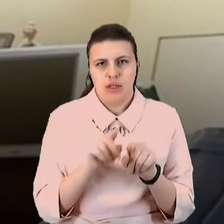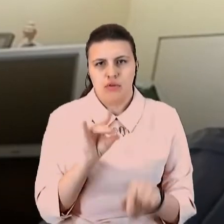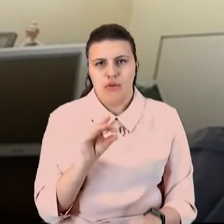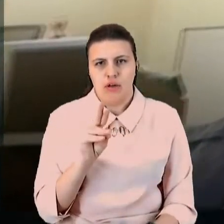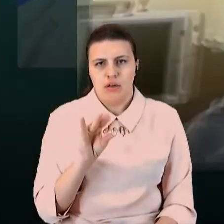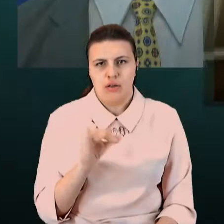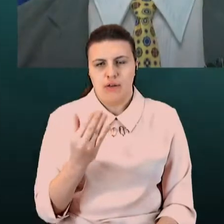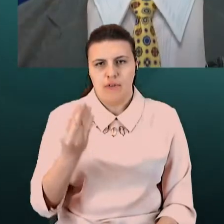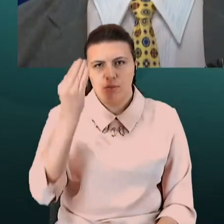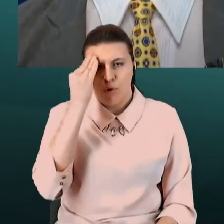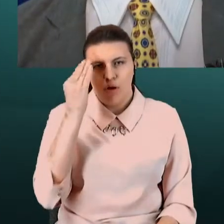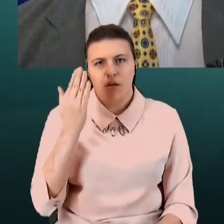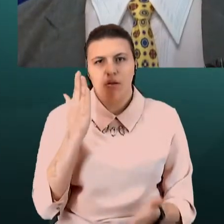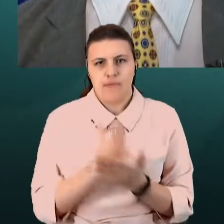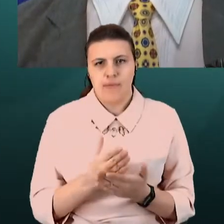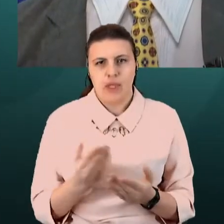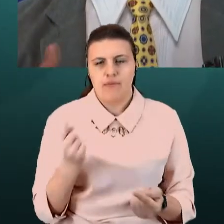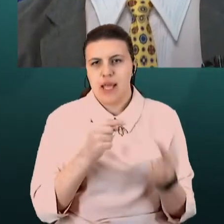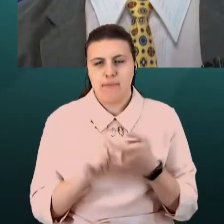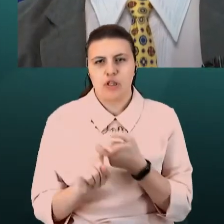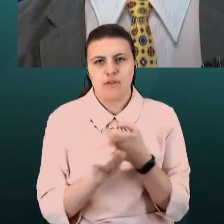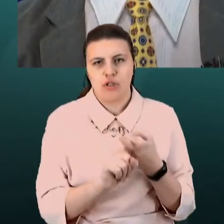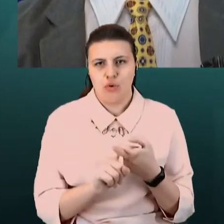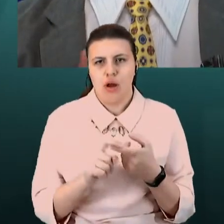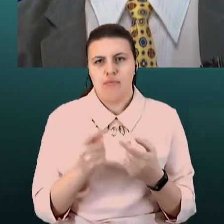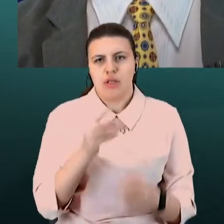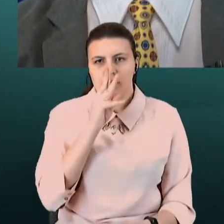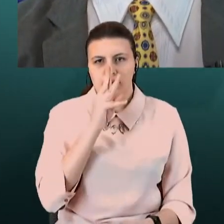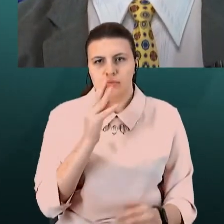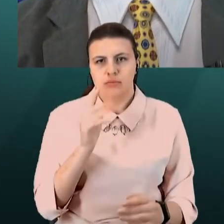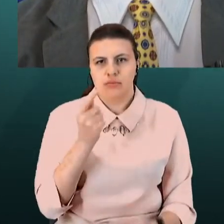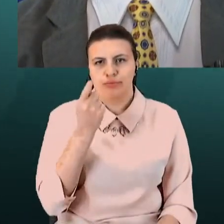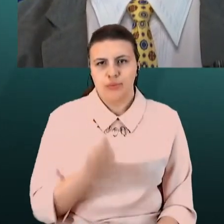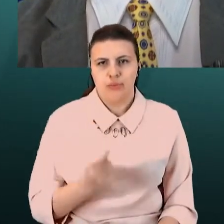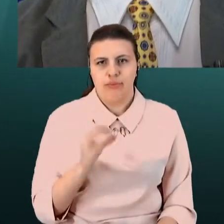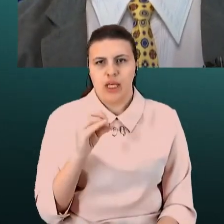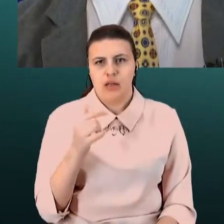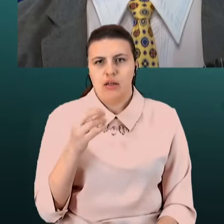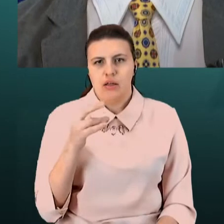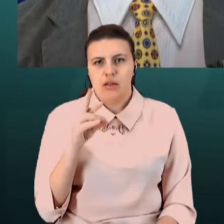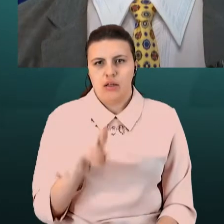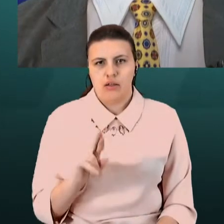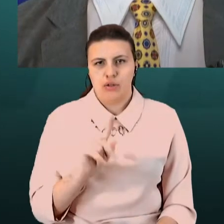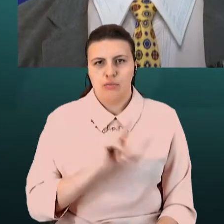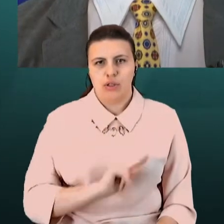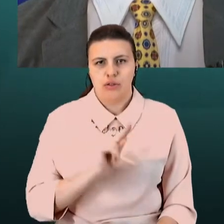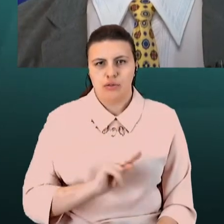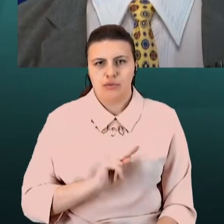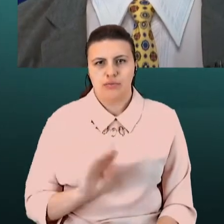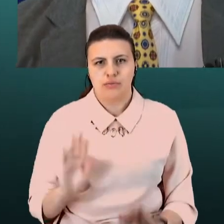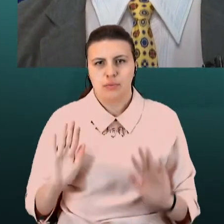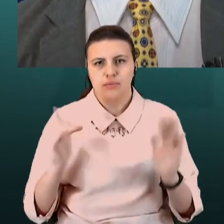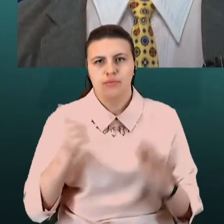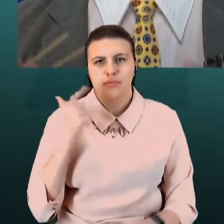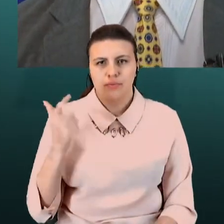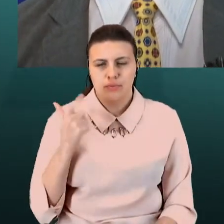існує взаємозв'язок між низькою зарплатою, наприклад, єгеря, який працює в лісомисливському господарстві,